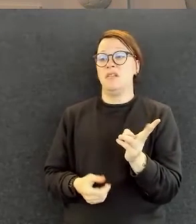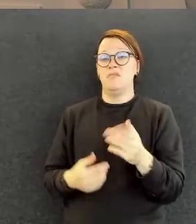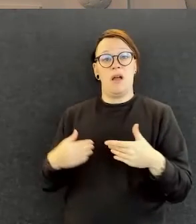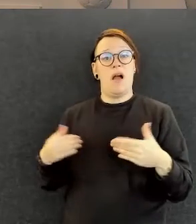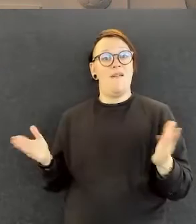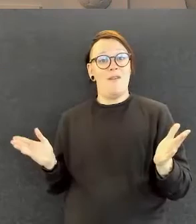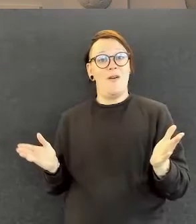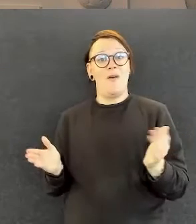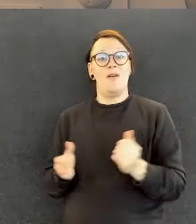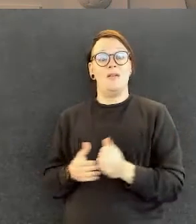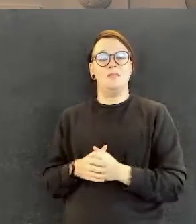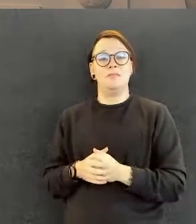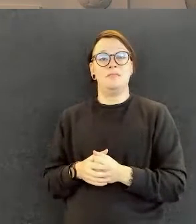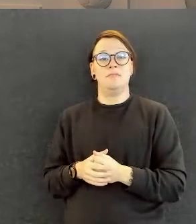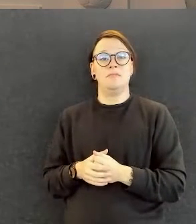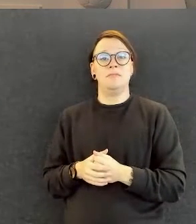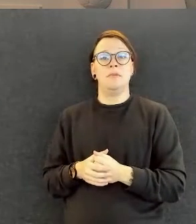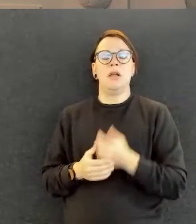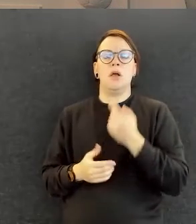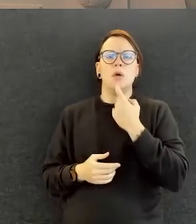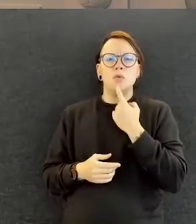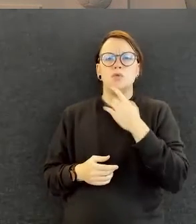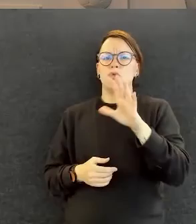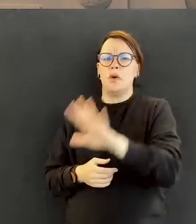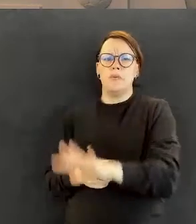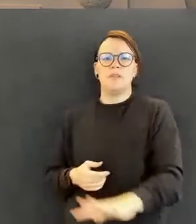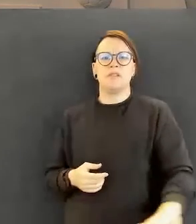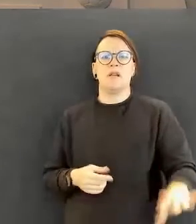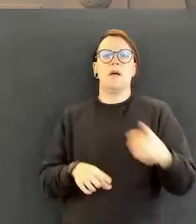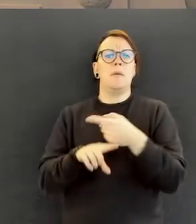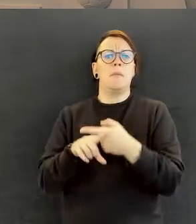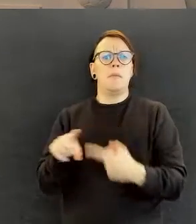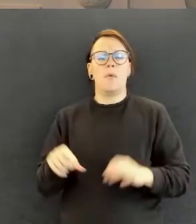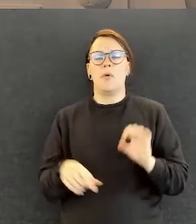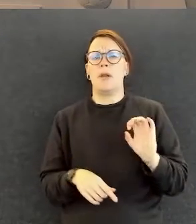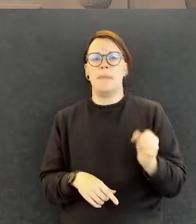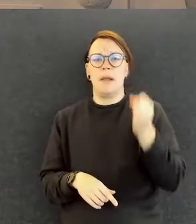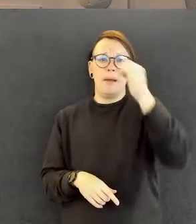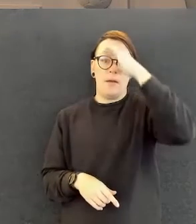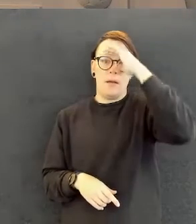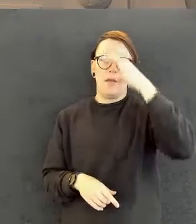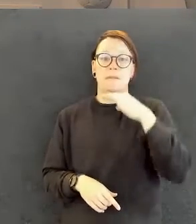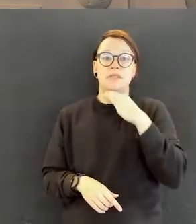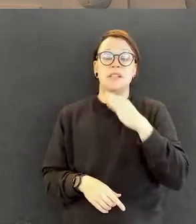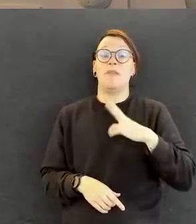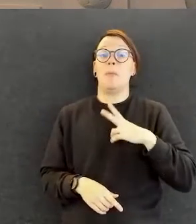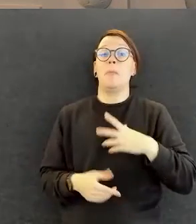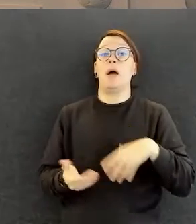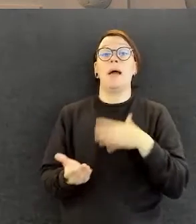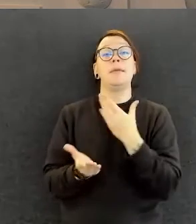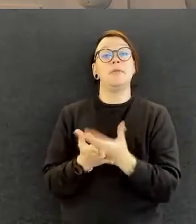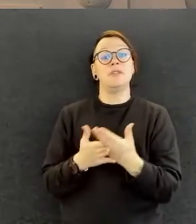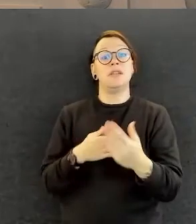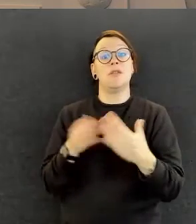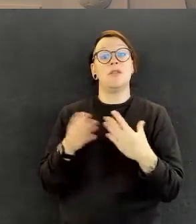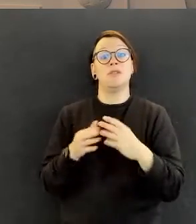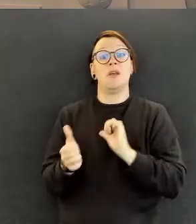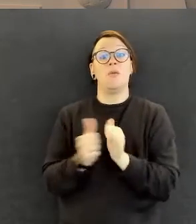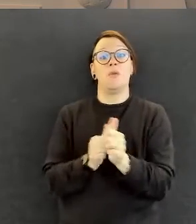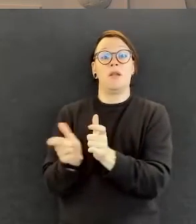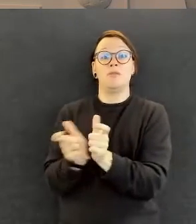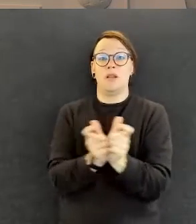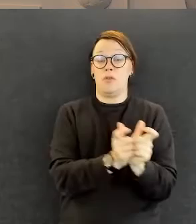yhteiskunnassa puoli miljoonaa ihmistä vapaaehtoisina tuolla urheiluseuroissa. Niinpä. Niin halutaanko me